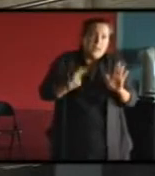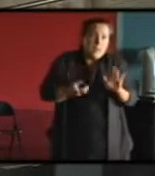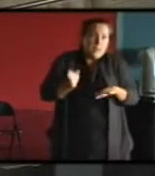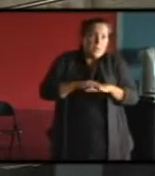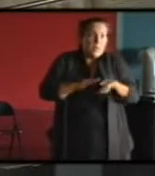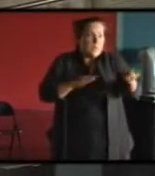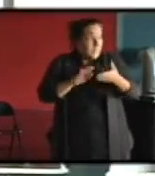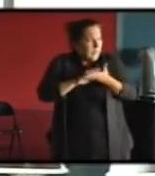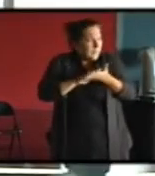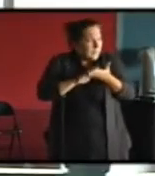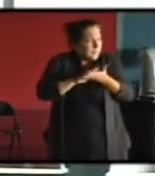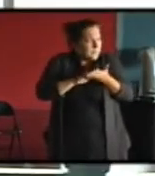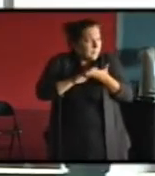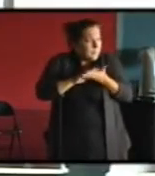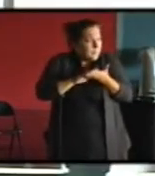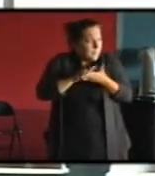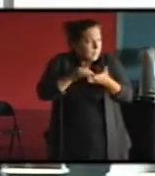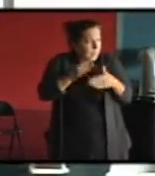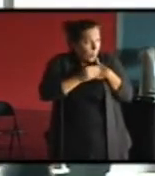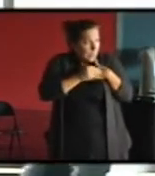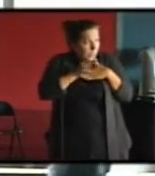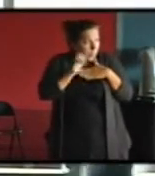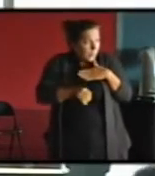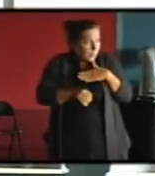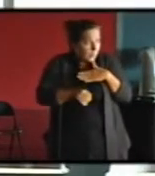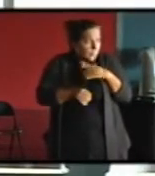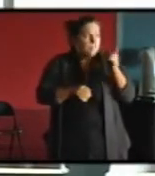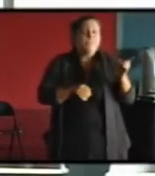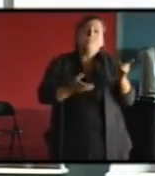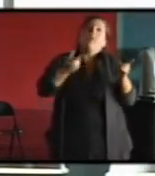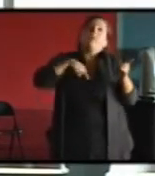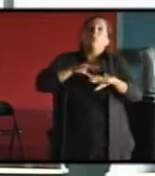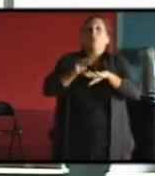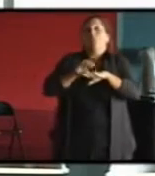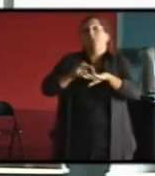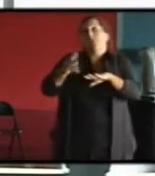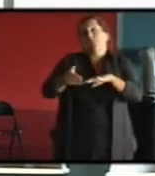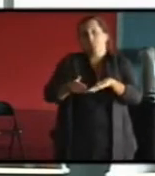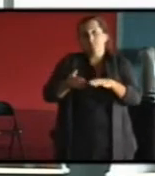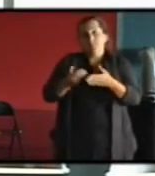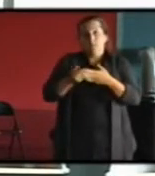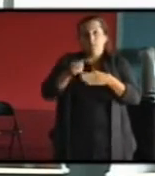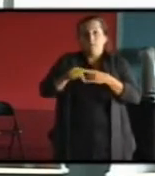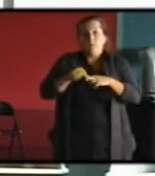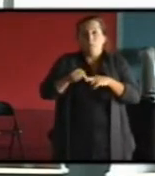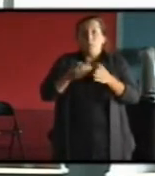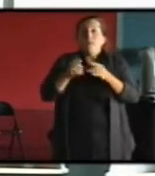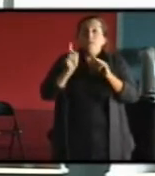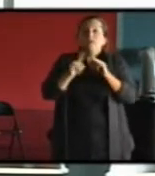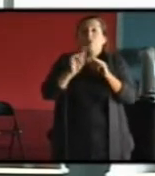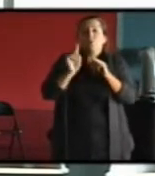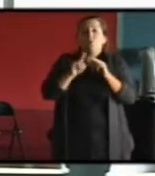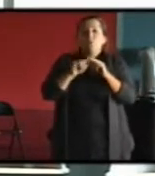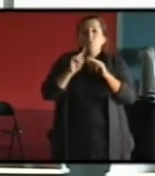cas... Qu'est-ce que vous pouvez préconiser à ce moment-là ? Donc, ce que l'on préconise, c'est d'aller d'abord au bout de tout ce qui n'est pas